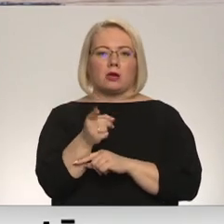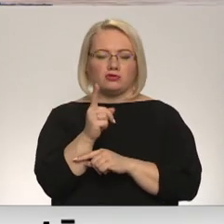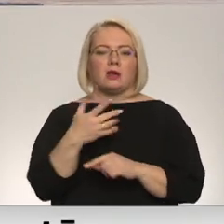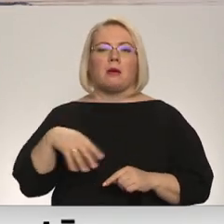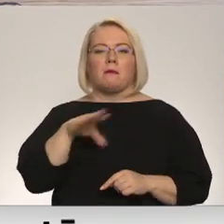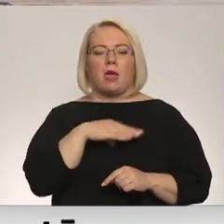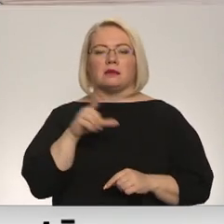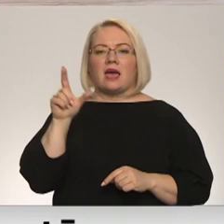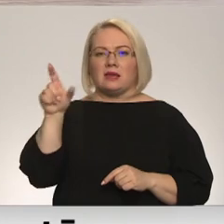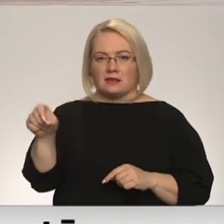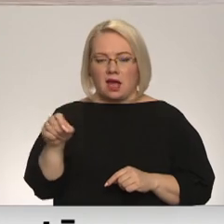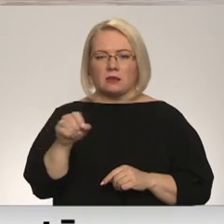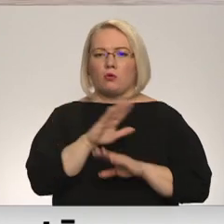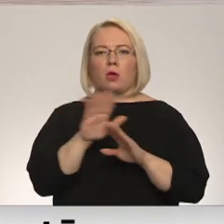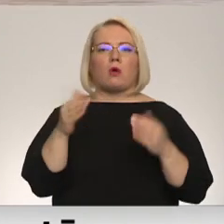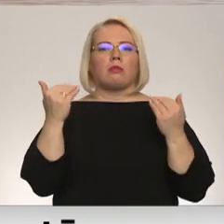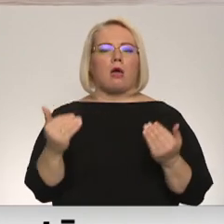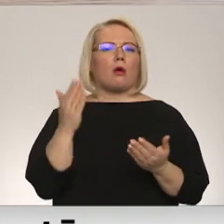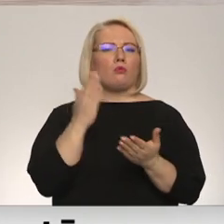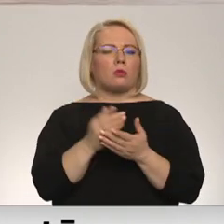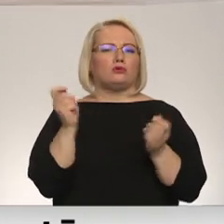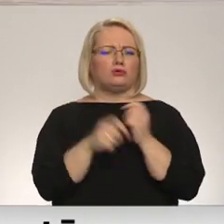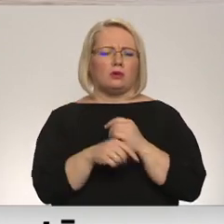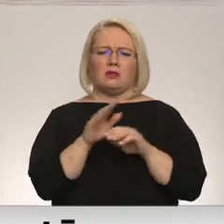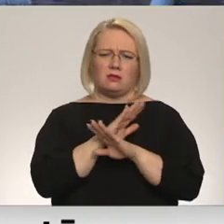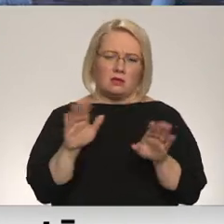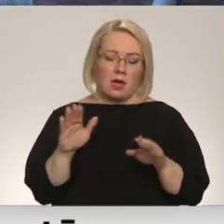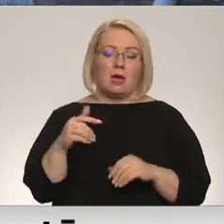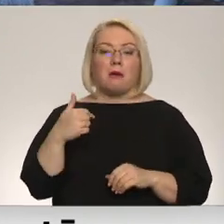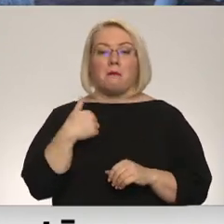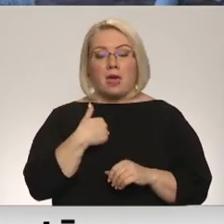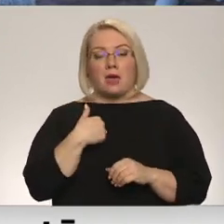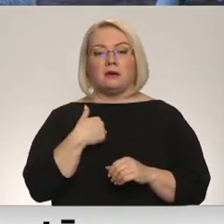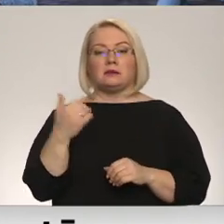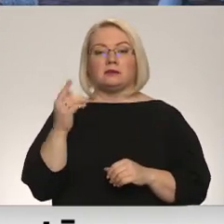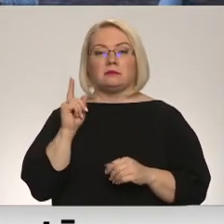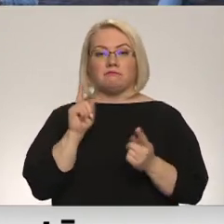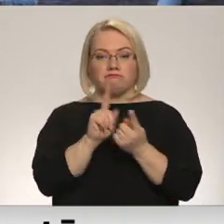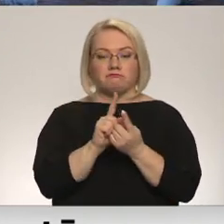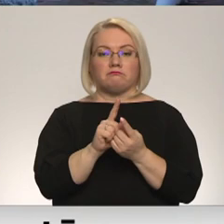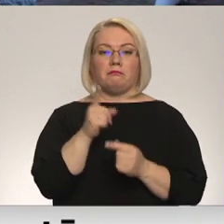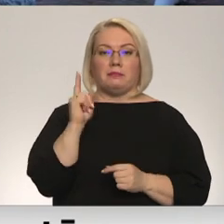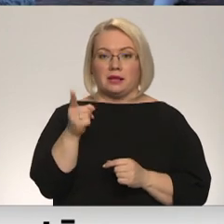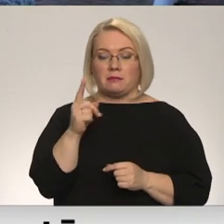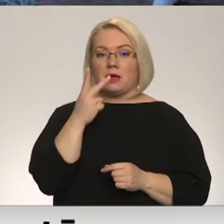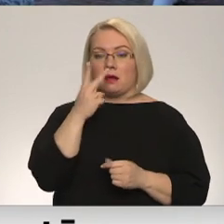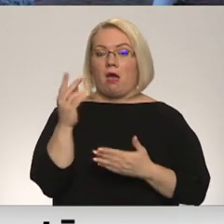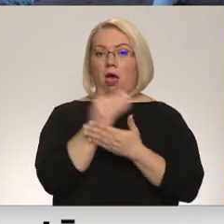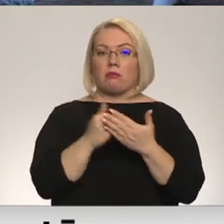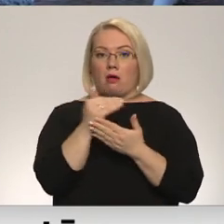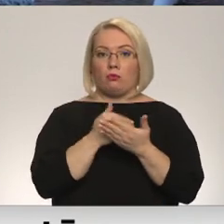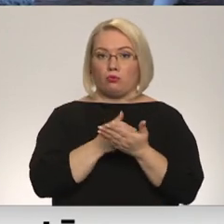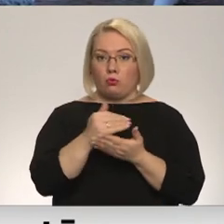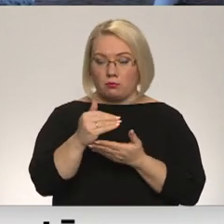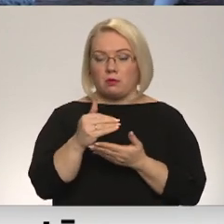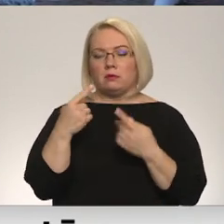ka mēs aizrādīsim un nav tā, ka mēs tagad par katru centu tikai mēs varīsim nebūt. Mēs noteikti nācam, brīdināsim, ja atkārtotam gadījumā cilvēks nesaprot, tad